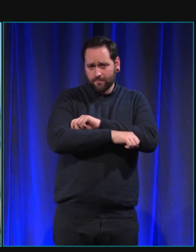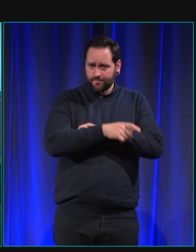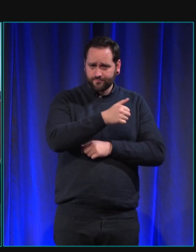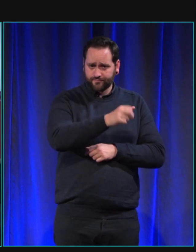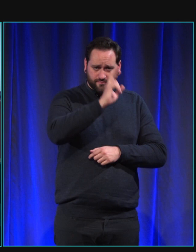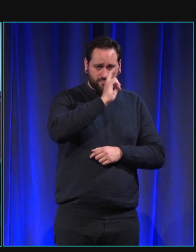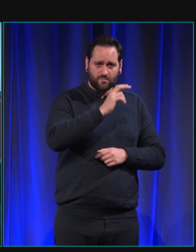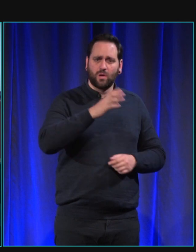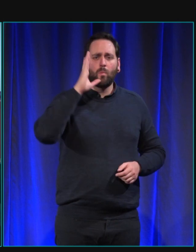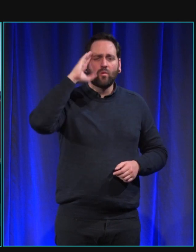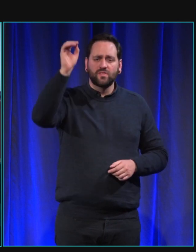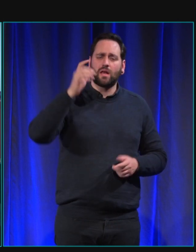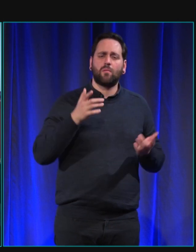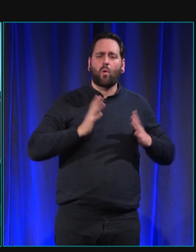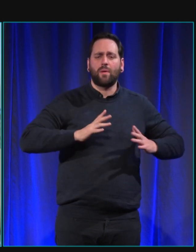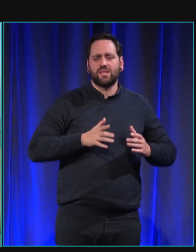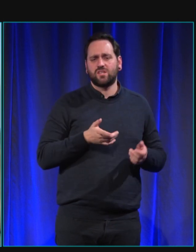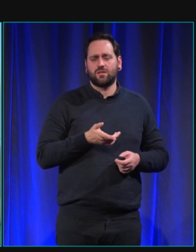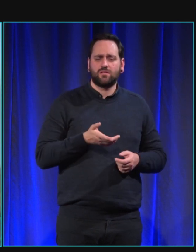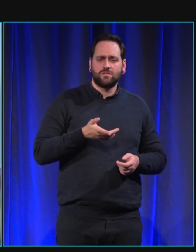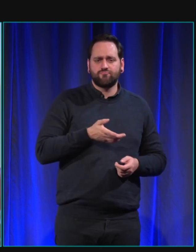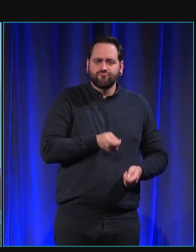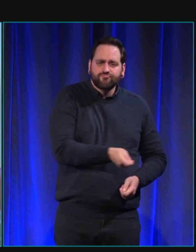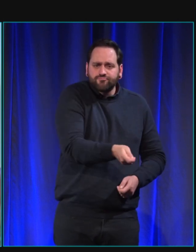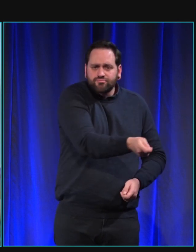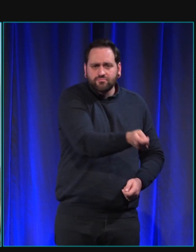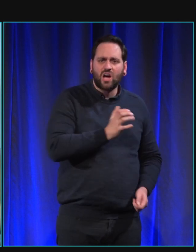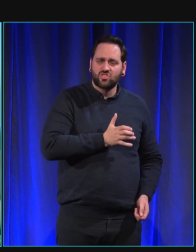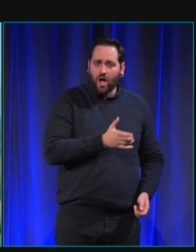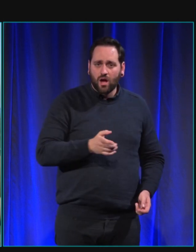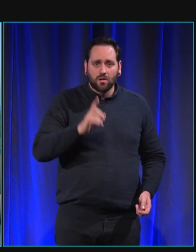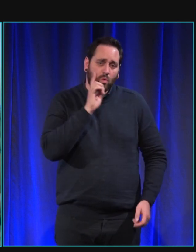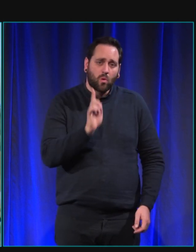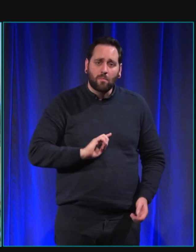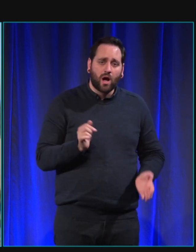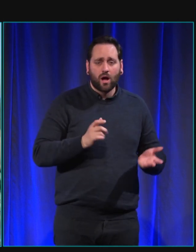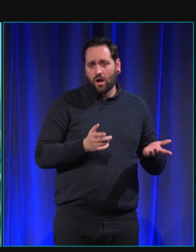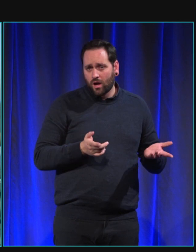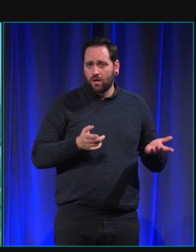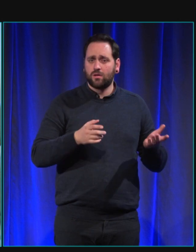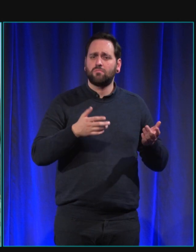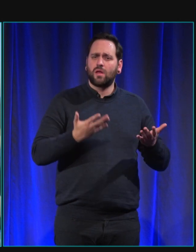un stress pour lui mais un apprentissage à faire où il peut donc sortir avec ce promeneur dans des lieux sécurisés avec d'autres chiens éventuellement